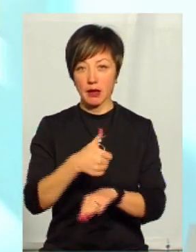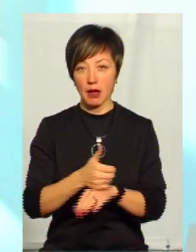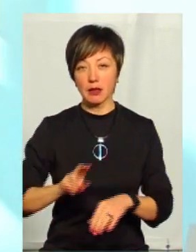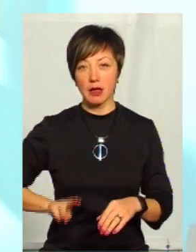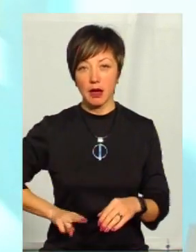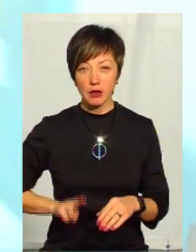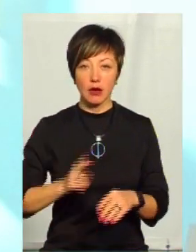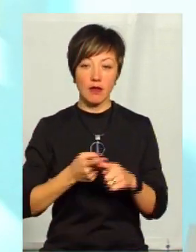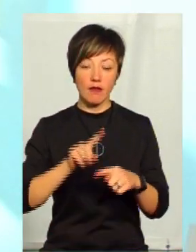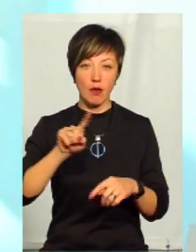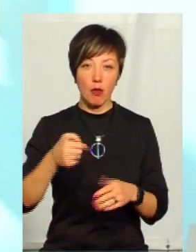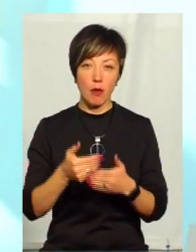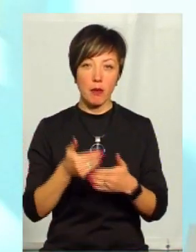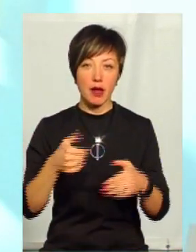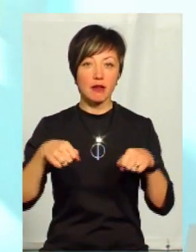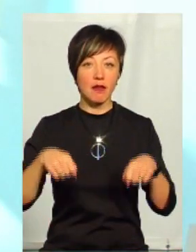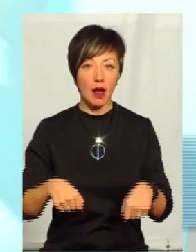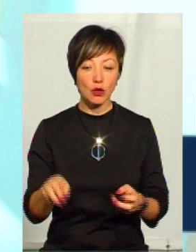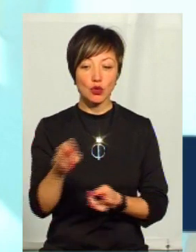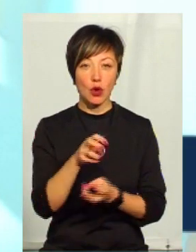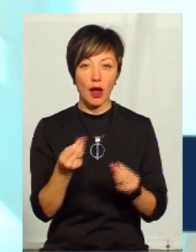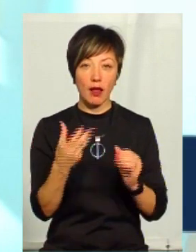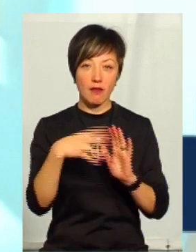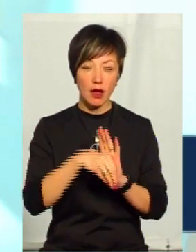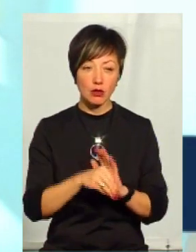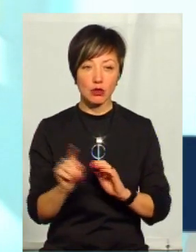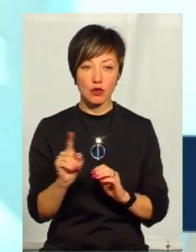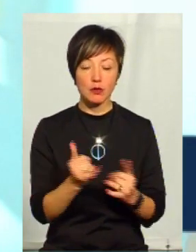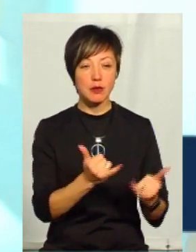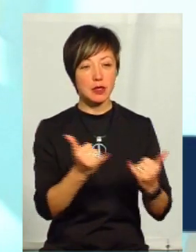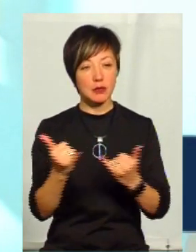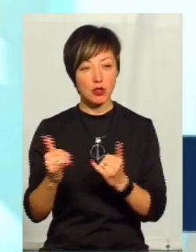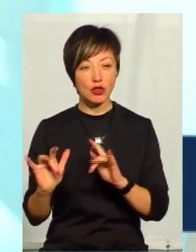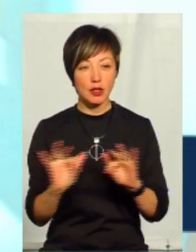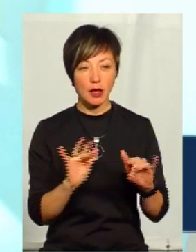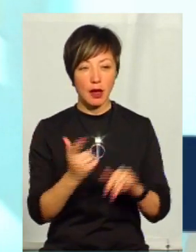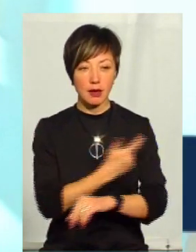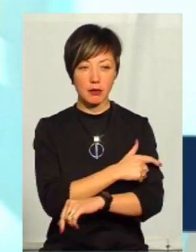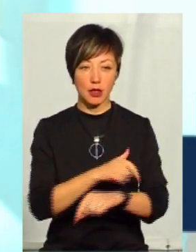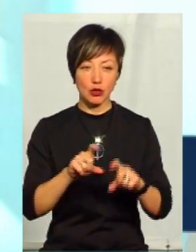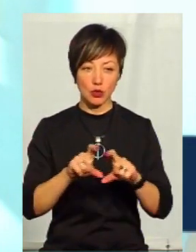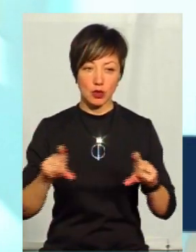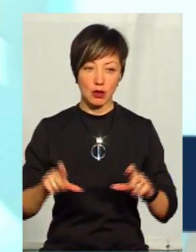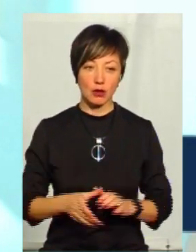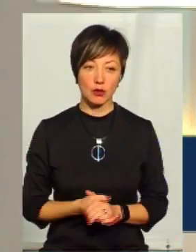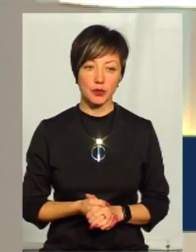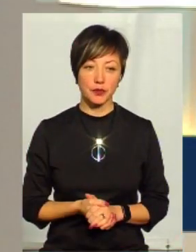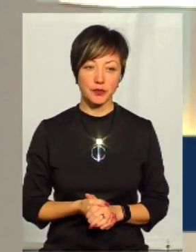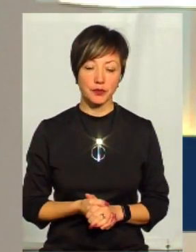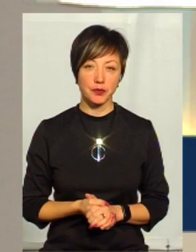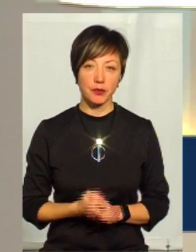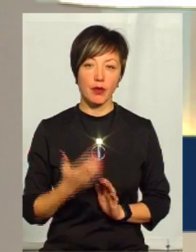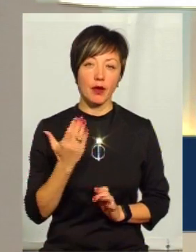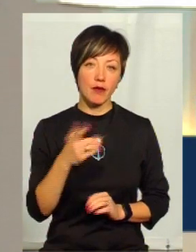генеральний директор ставить вимоги перед владою, шукає інвесторів для того, щоб забезпечити діяльність медичного закладу. От